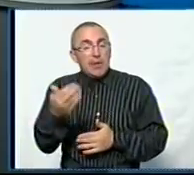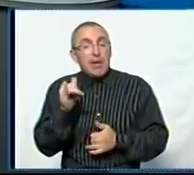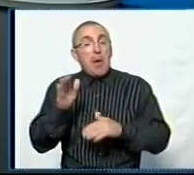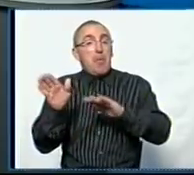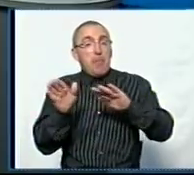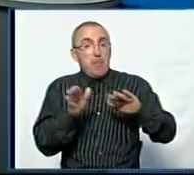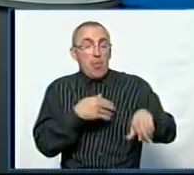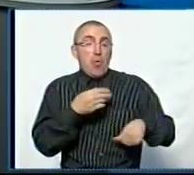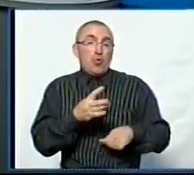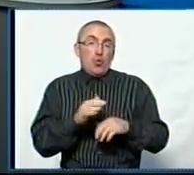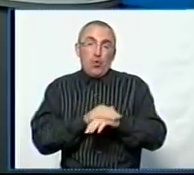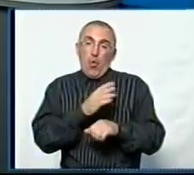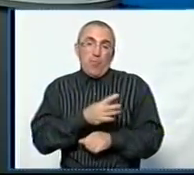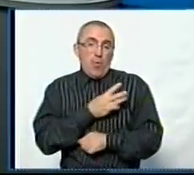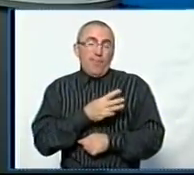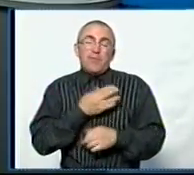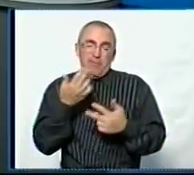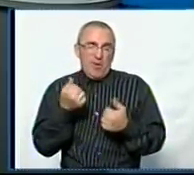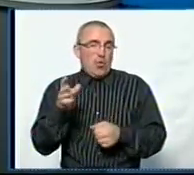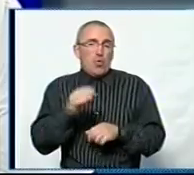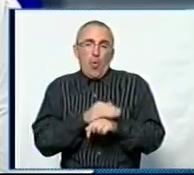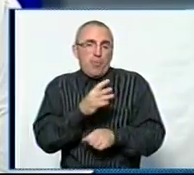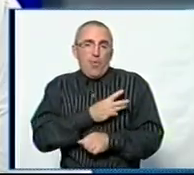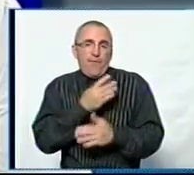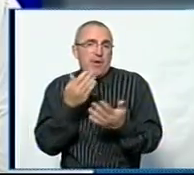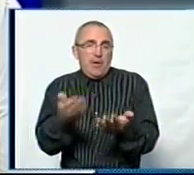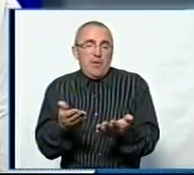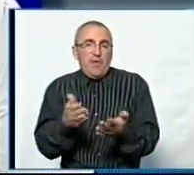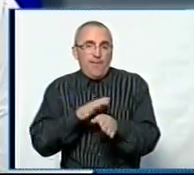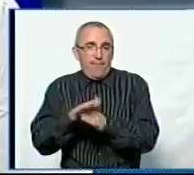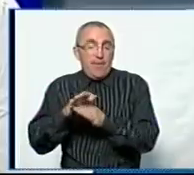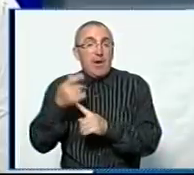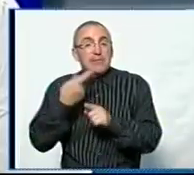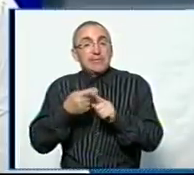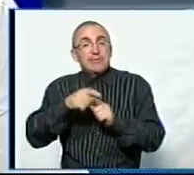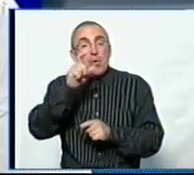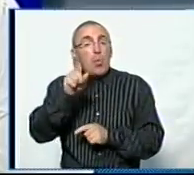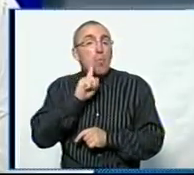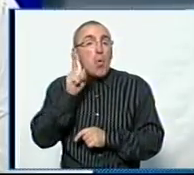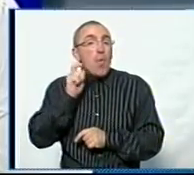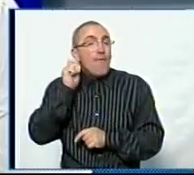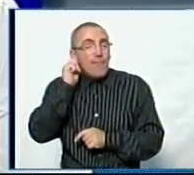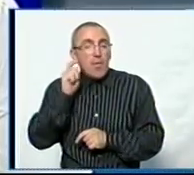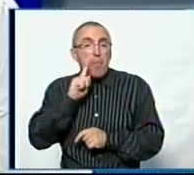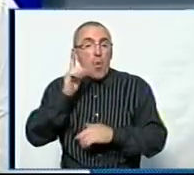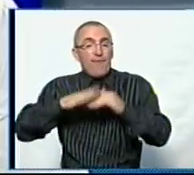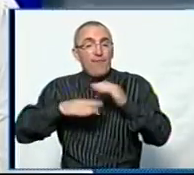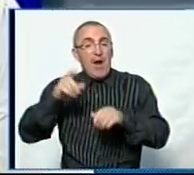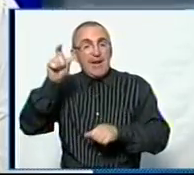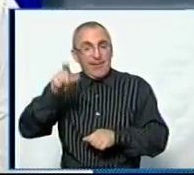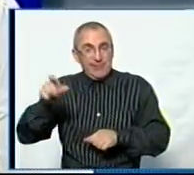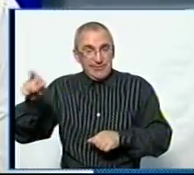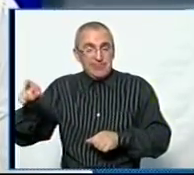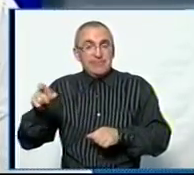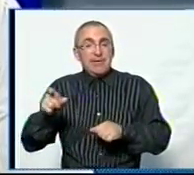впроваджувати її. Звичайно, добровільно, але, як правило, на сьогодні це люди молодого віку, молоді фахівці взялися